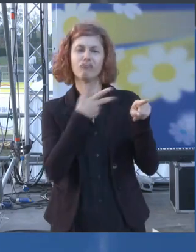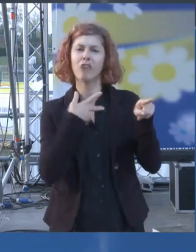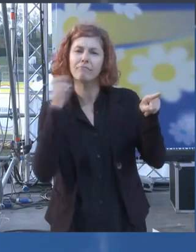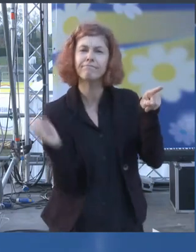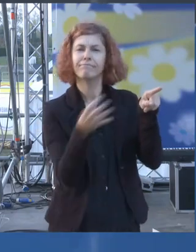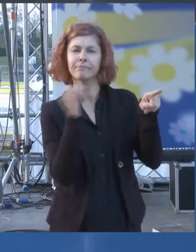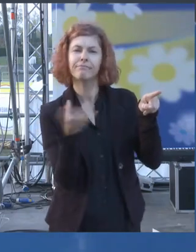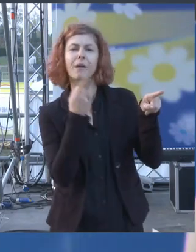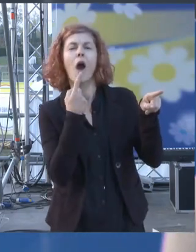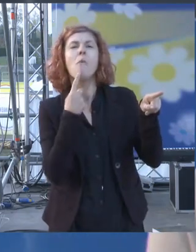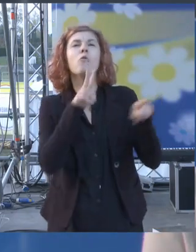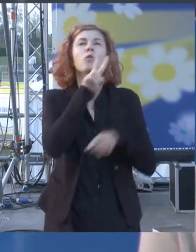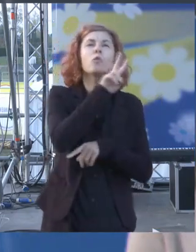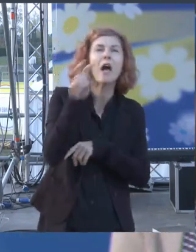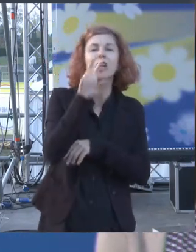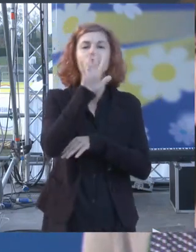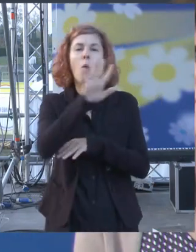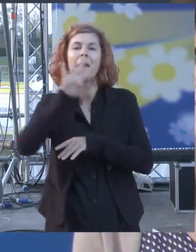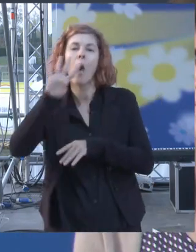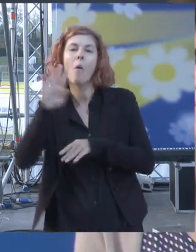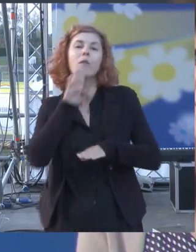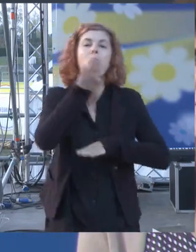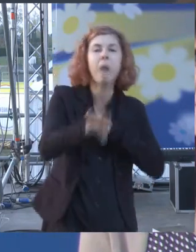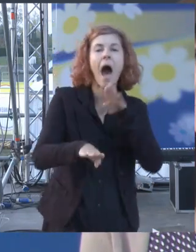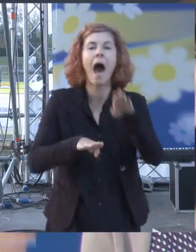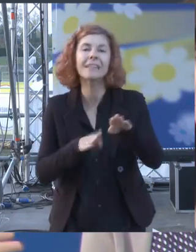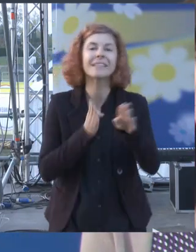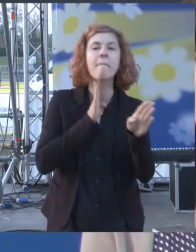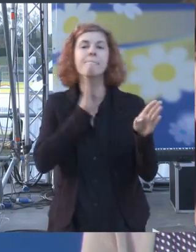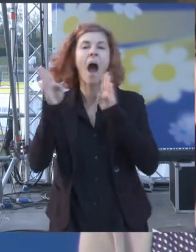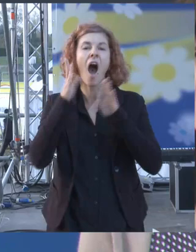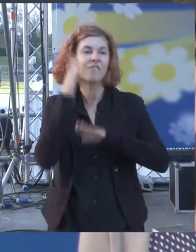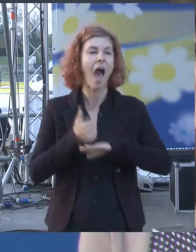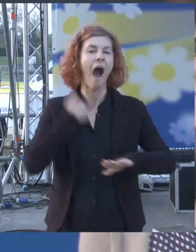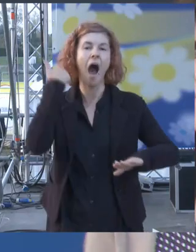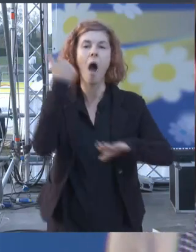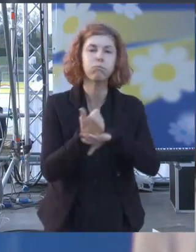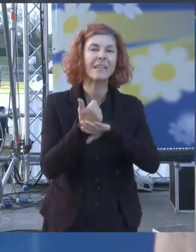passi per allontanarci da mafia capitale e avvicinarci al cambiamento